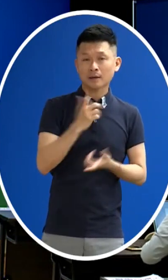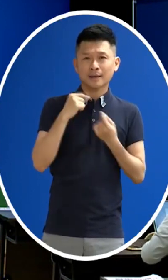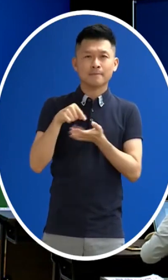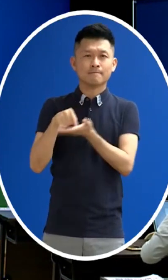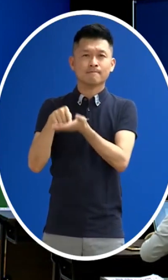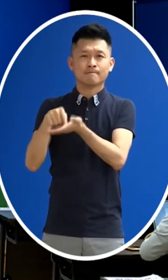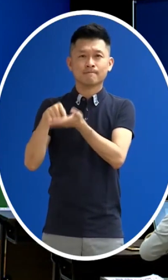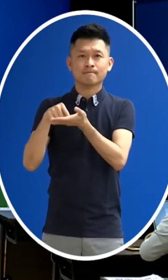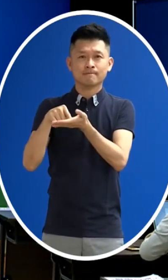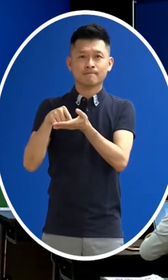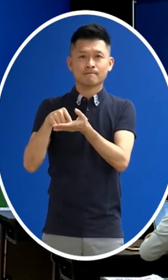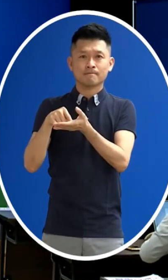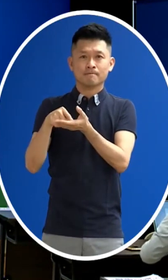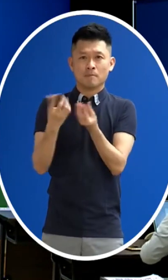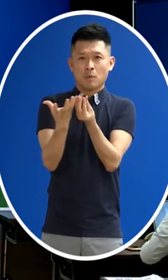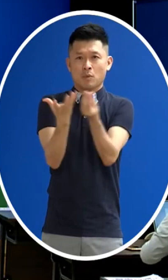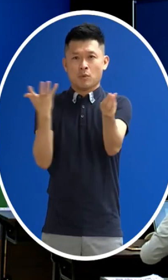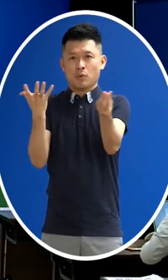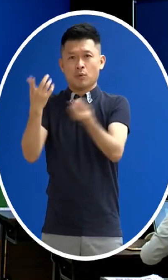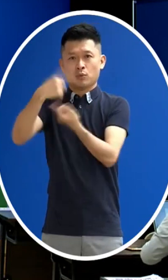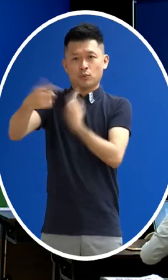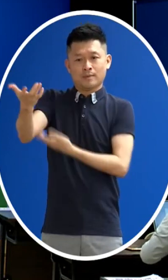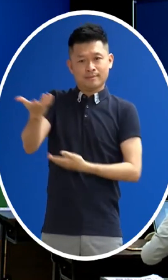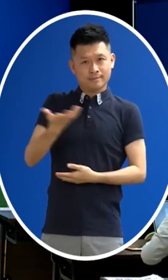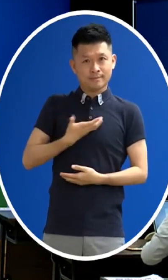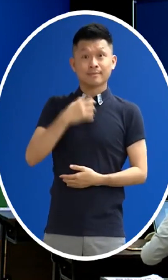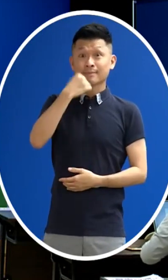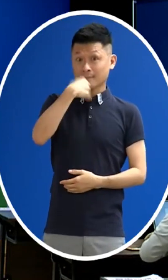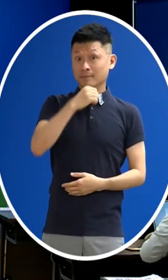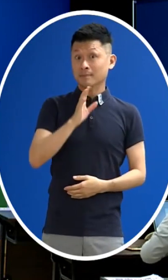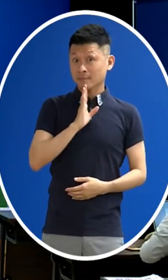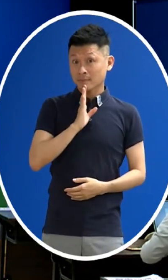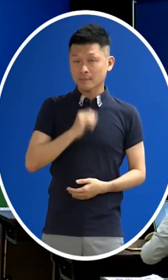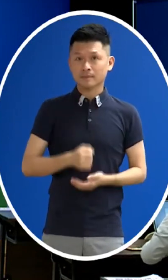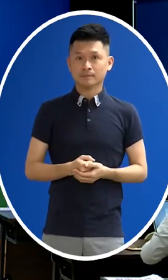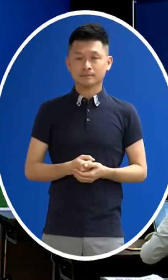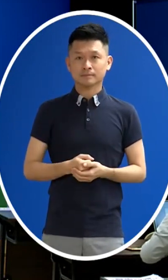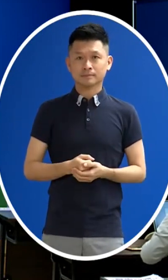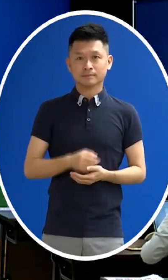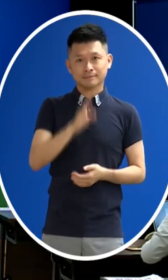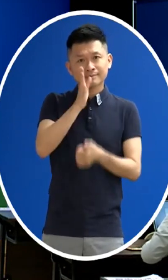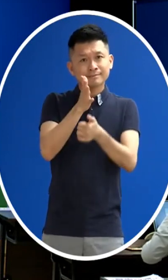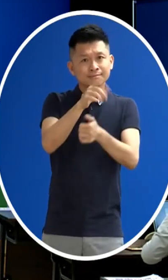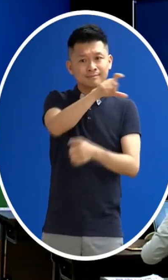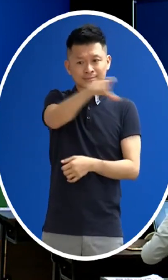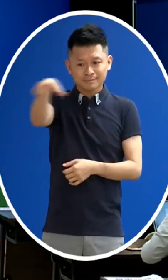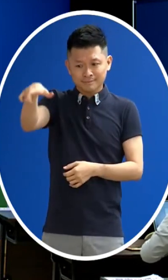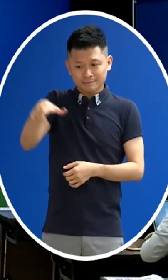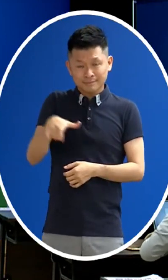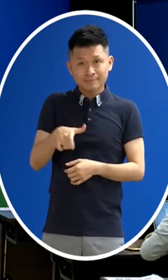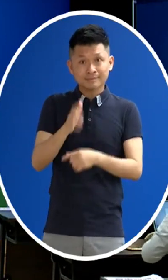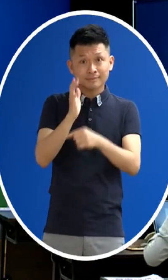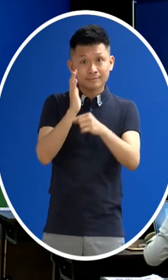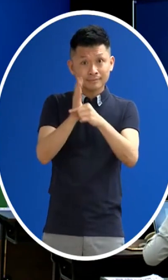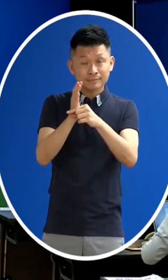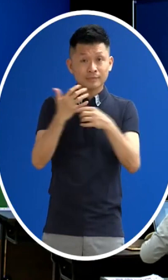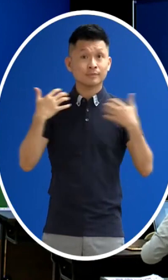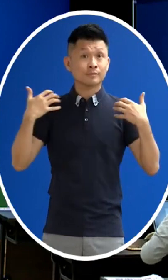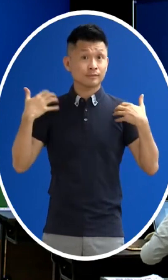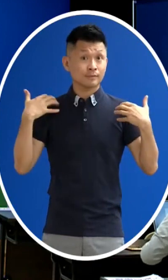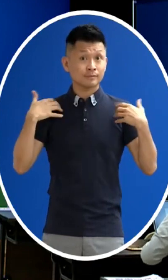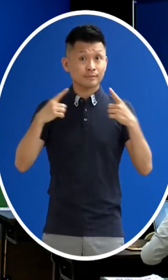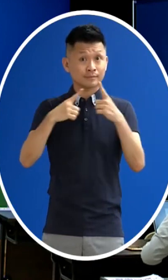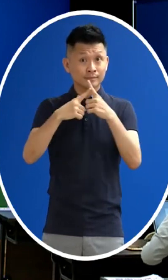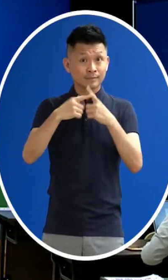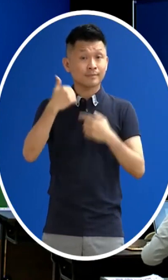其中大部分的疫苗優先轉讓供應給臺灣 想請教在這之中 有沒有就是負責相關